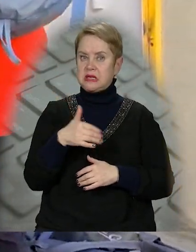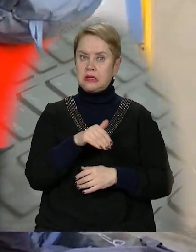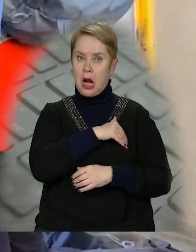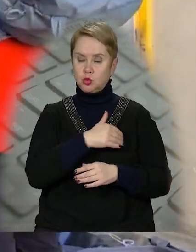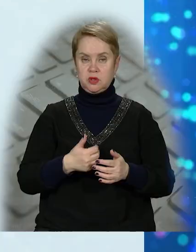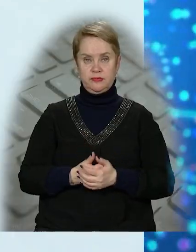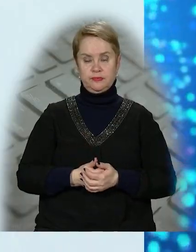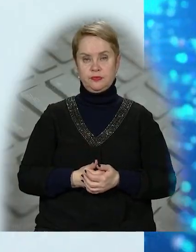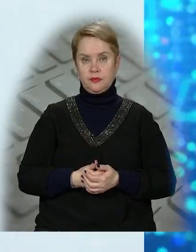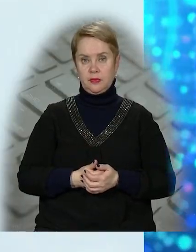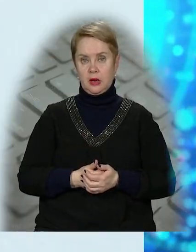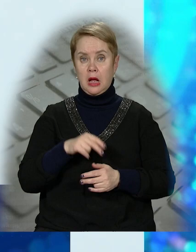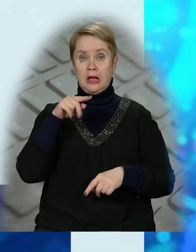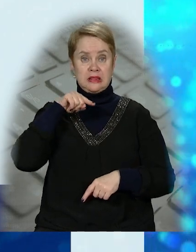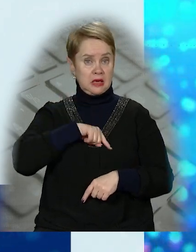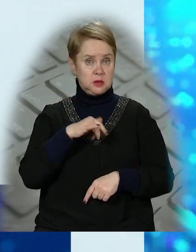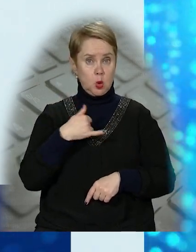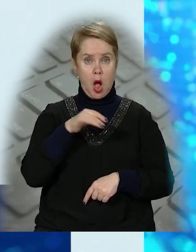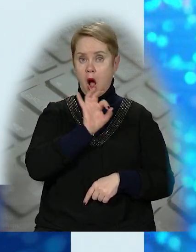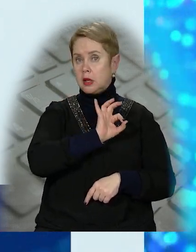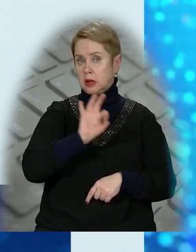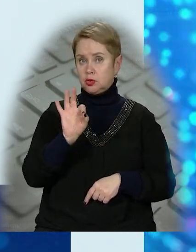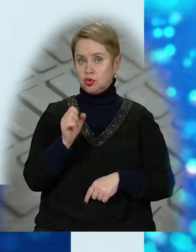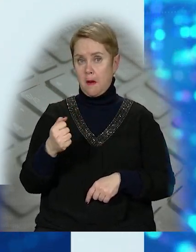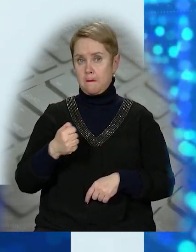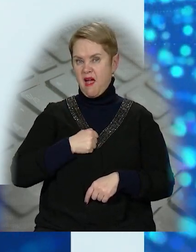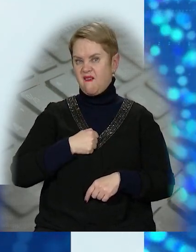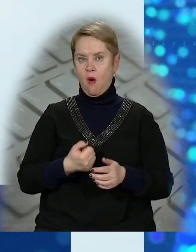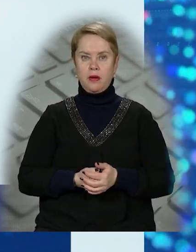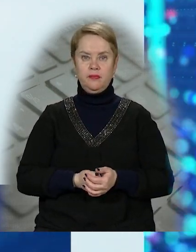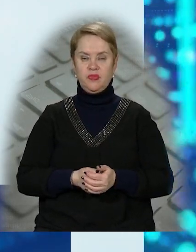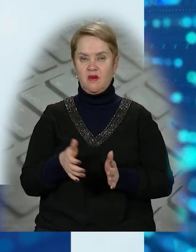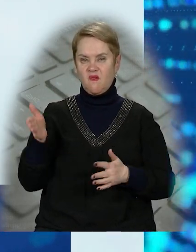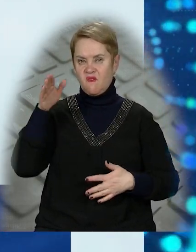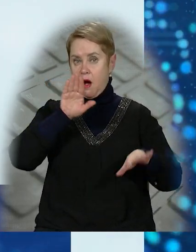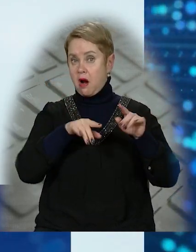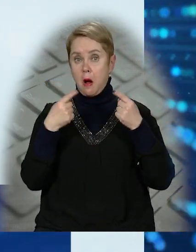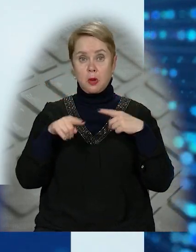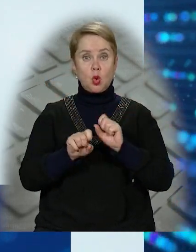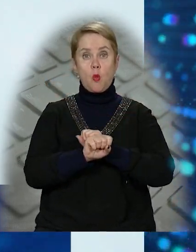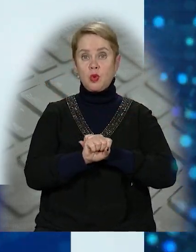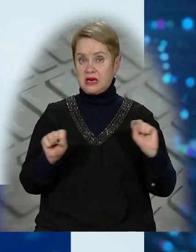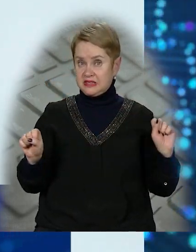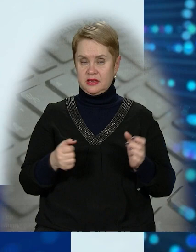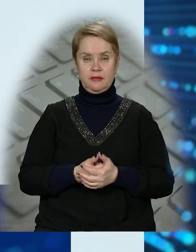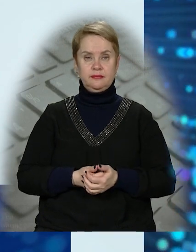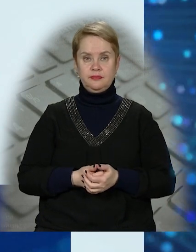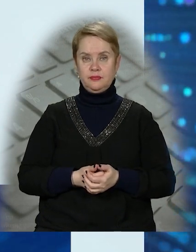градусів. Настроєння у нас отлично, боєвоє. В горах по-другому. Нельзя.